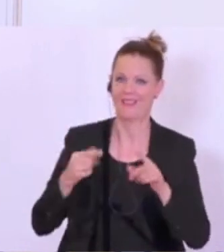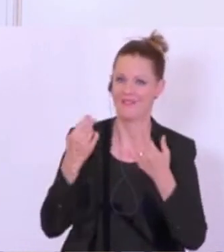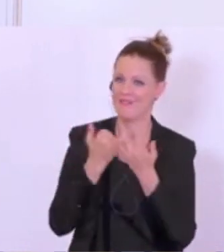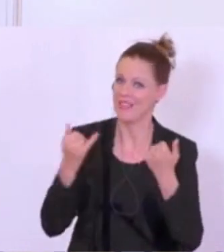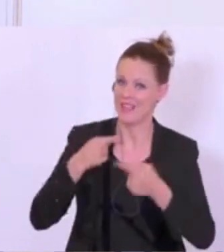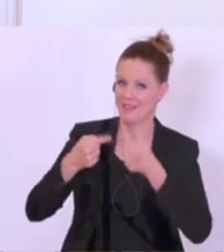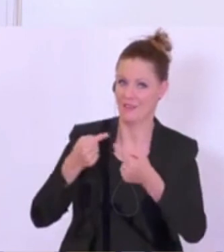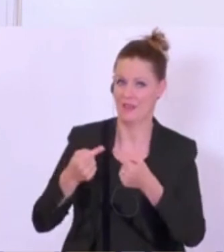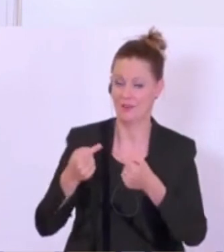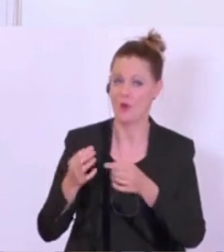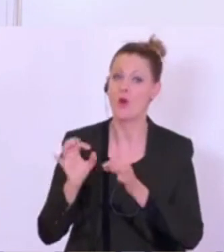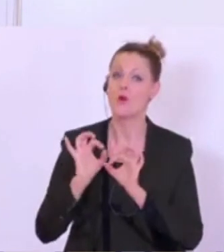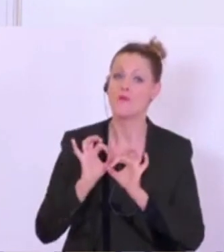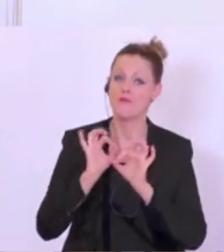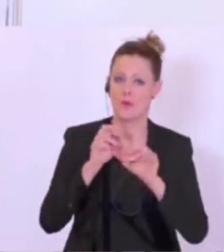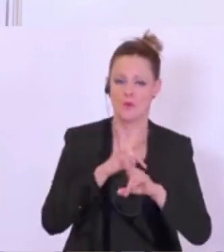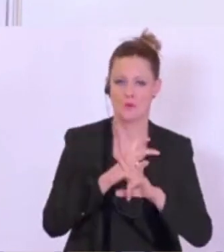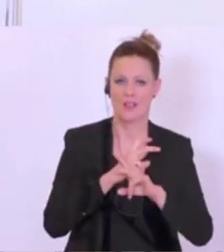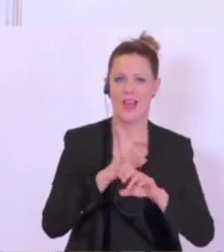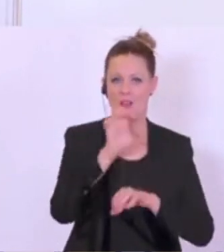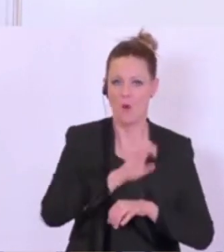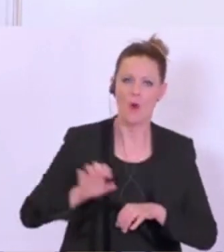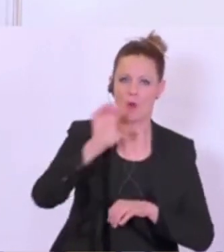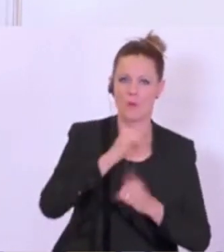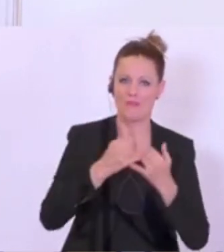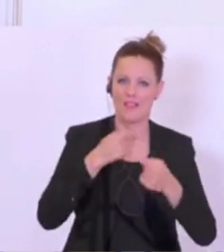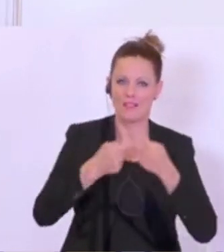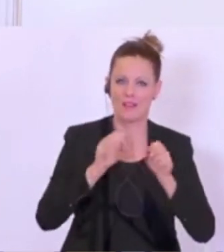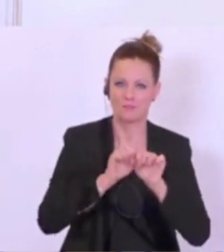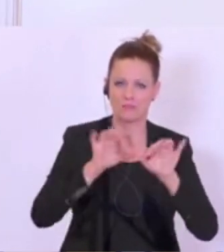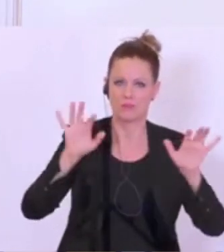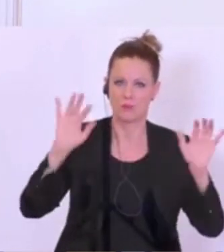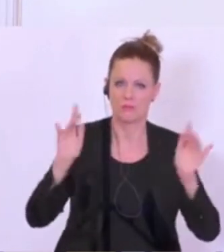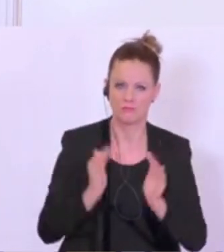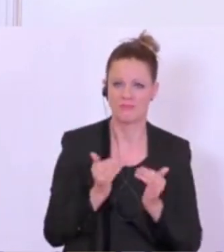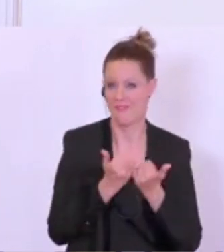sein, wie sich die Krankheit, die Pandemie in Europa ausbreitet und wieder zurückgeht.